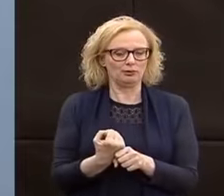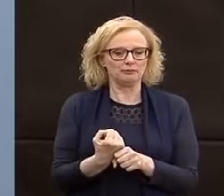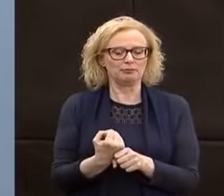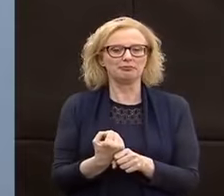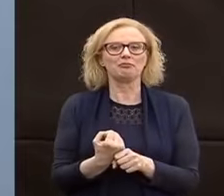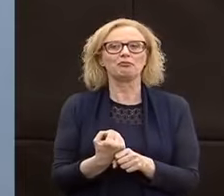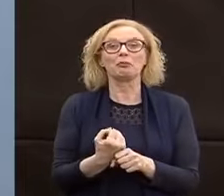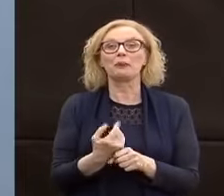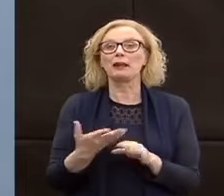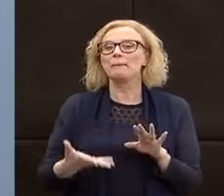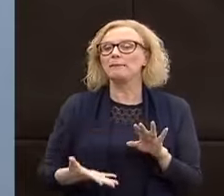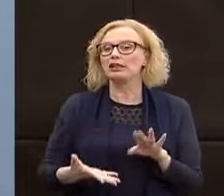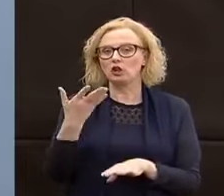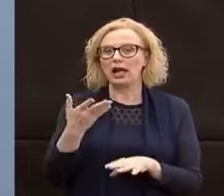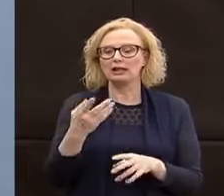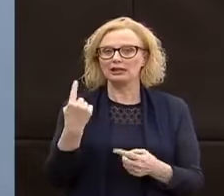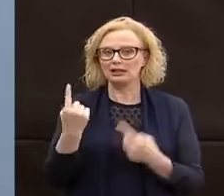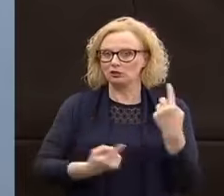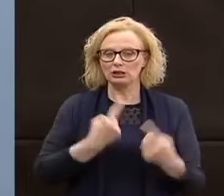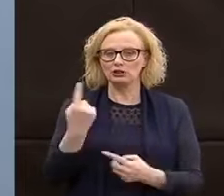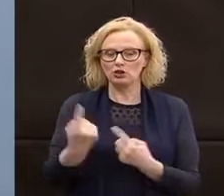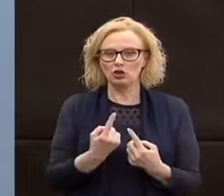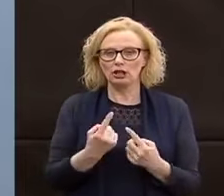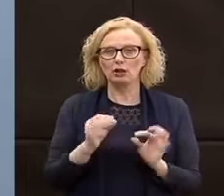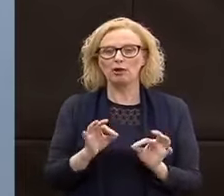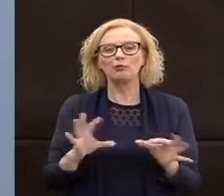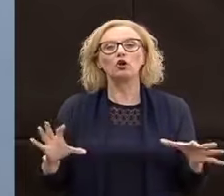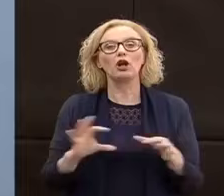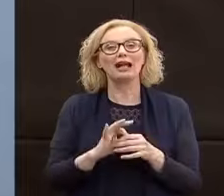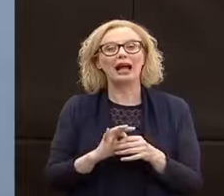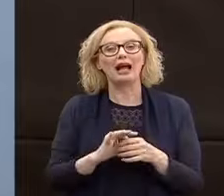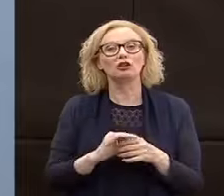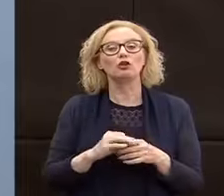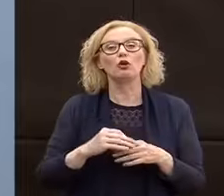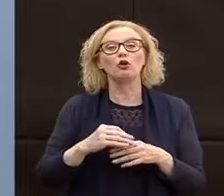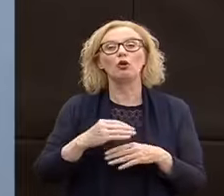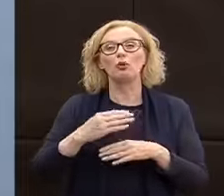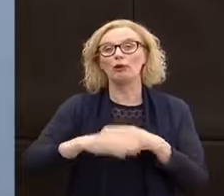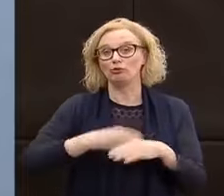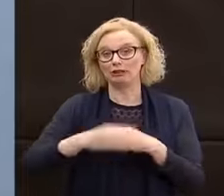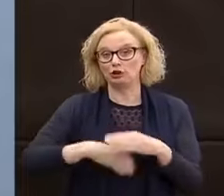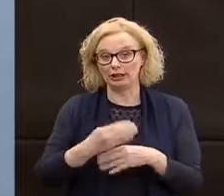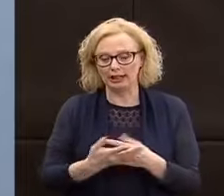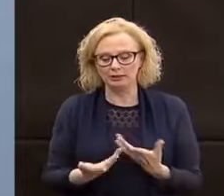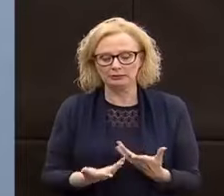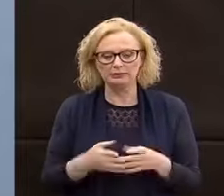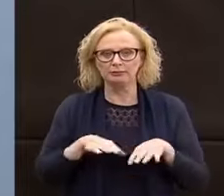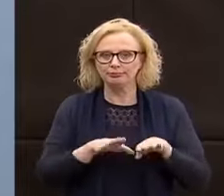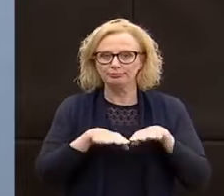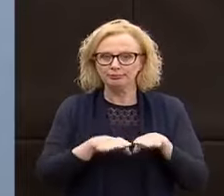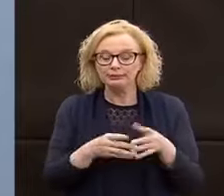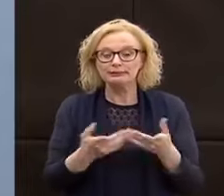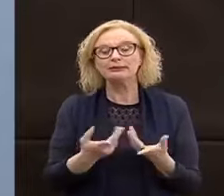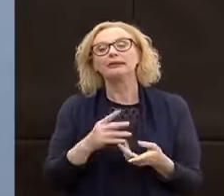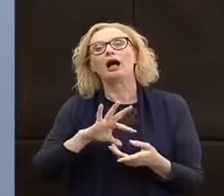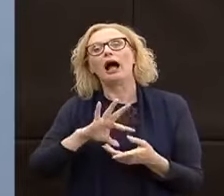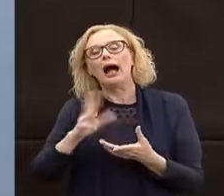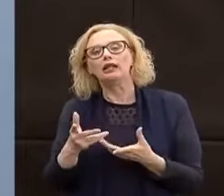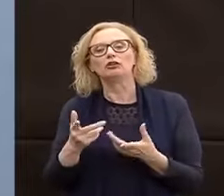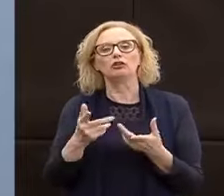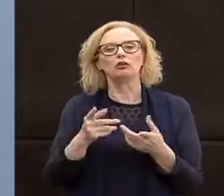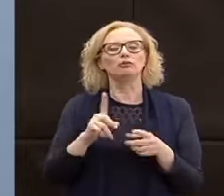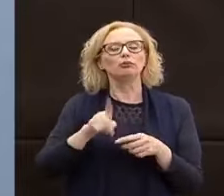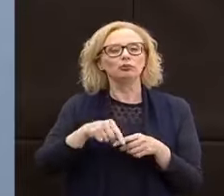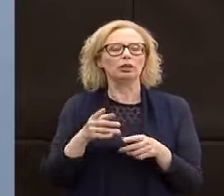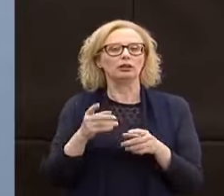Nella stragrande maggioranza dei casi si parla del manifatturiero e poi sul quattro ragionare su tutti gli altri, quindi tutte